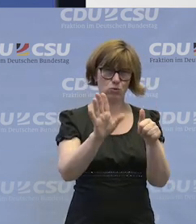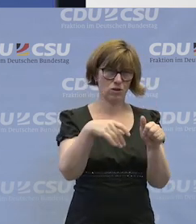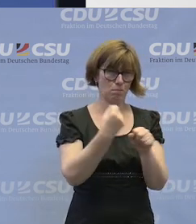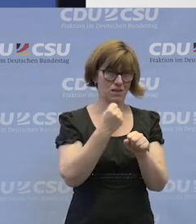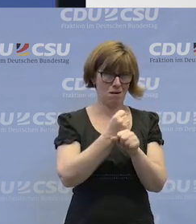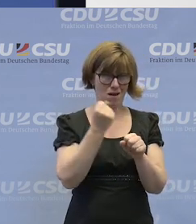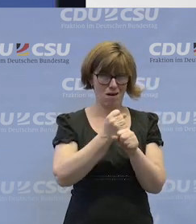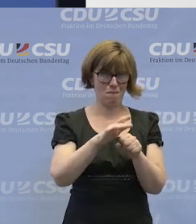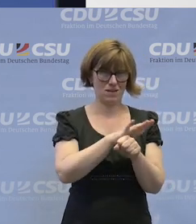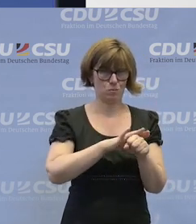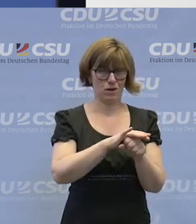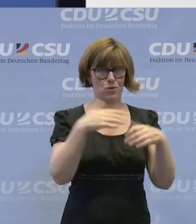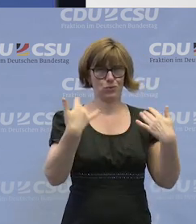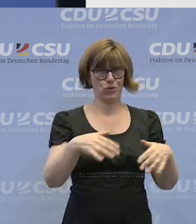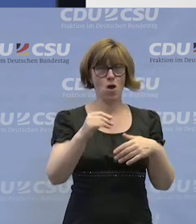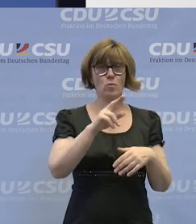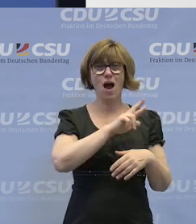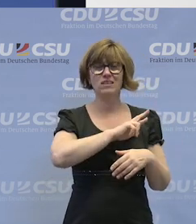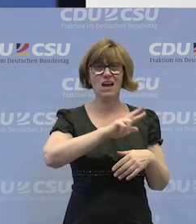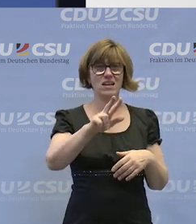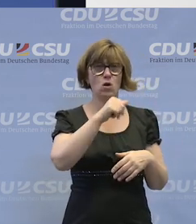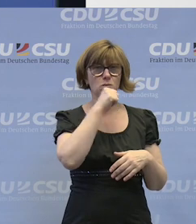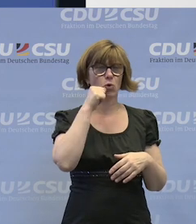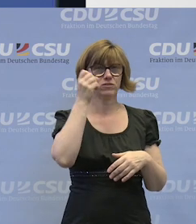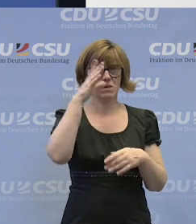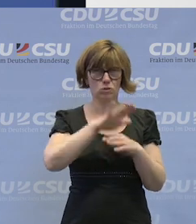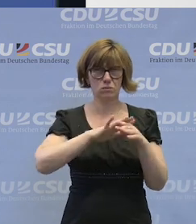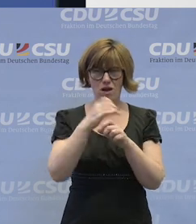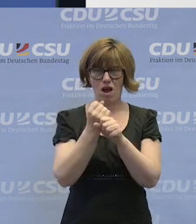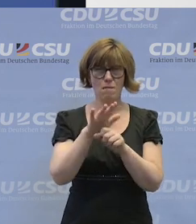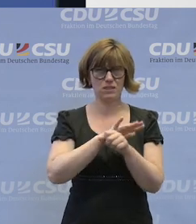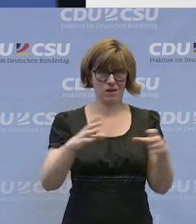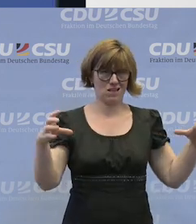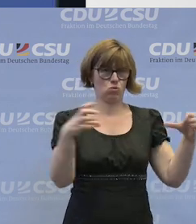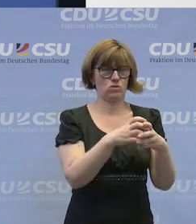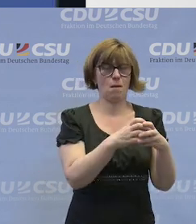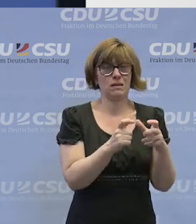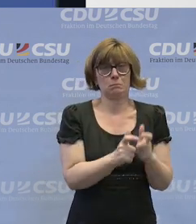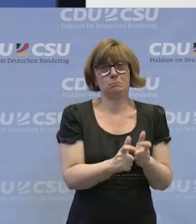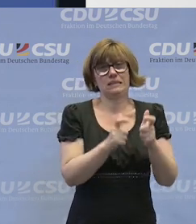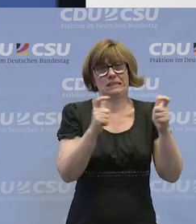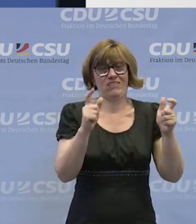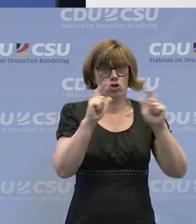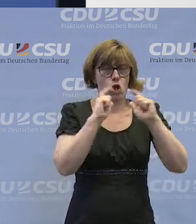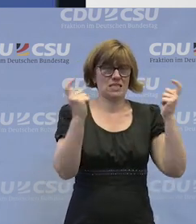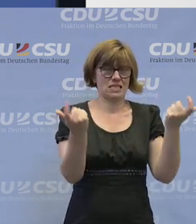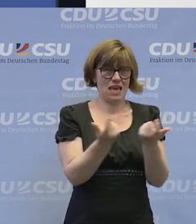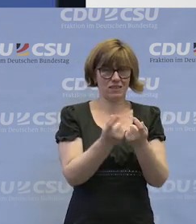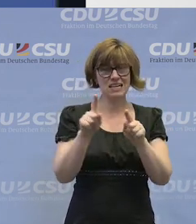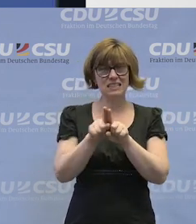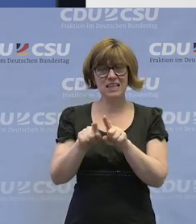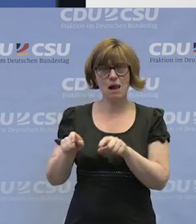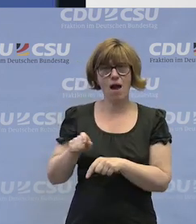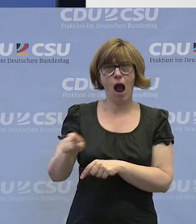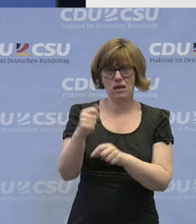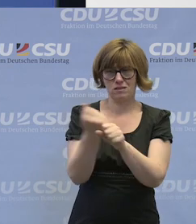im Arbeitsbereich, über 3000 im Berufsbildungsbereich und Arbeitsbereich zusammen. Ein riesiger Konzern. Das Gleiche haben wir bei der